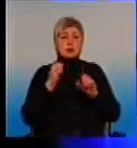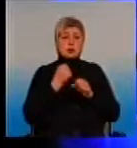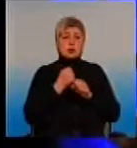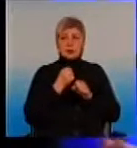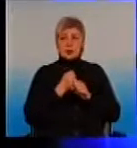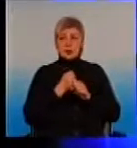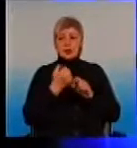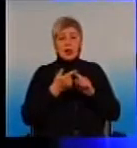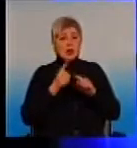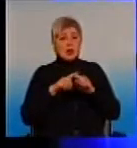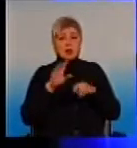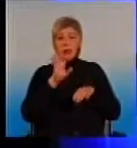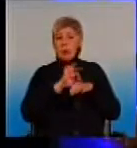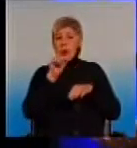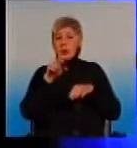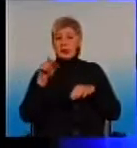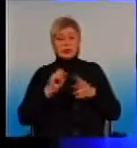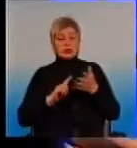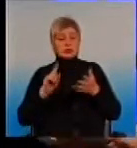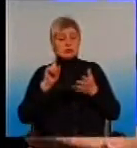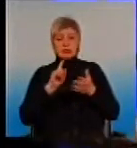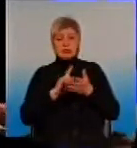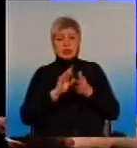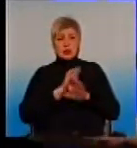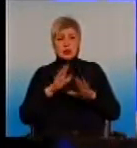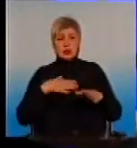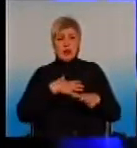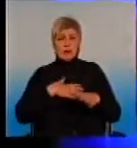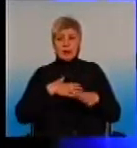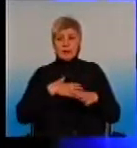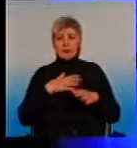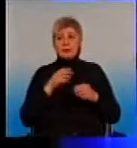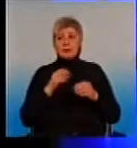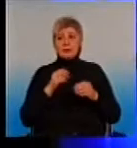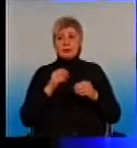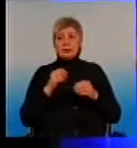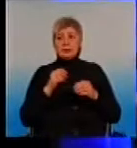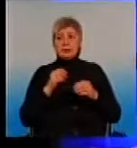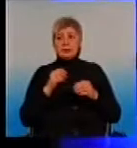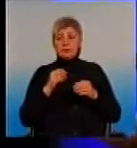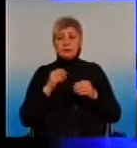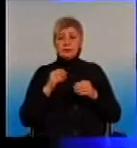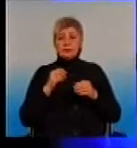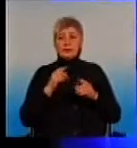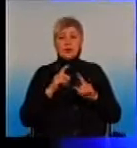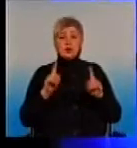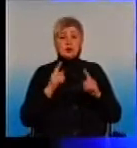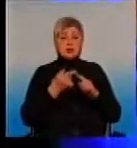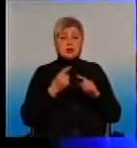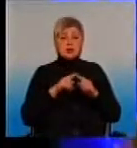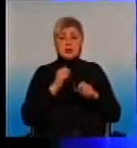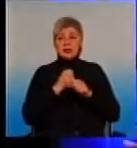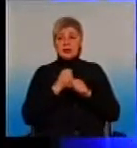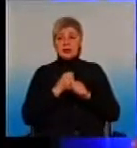пацієнта повинен абсолютно не волнувати. Він може позвонити своєму доктору і уточнить, тестове, не тестове, що з цим робити.